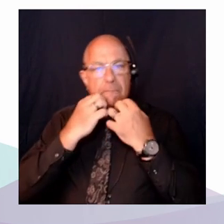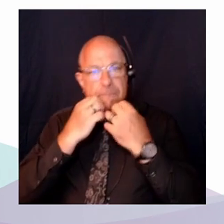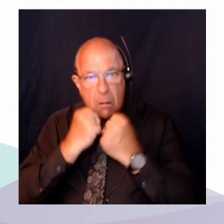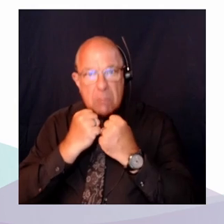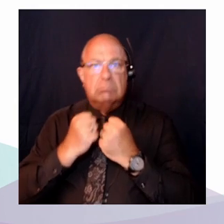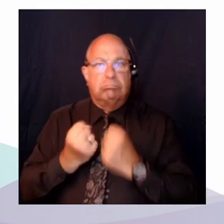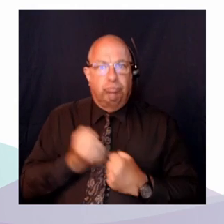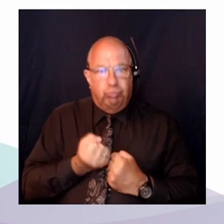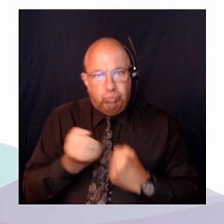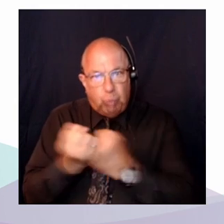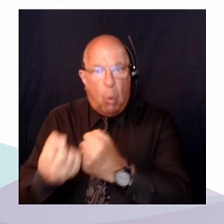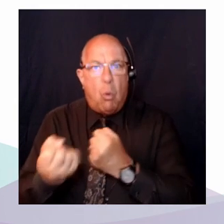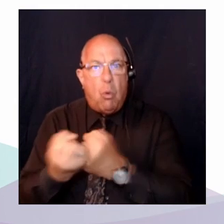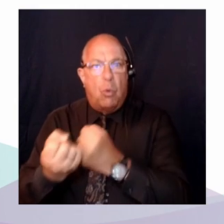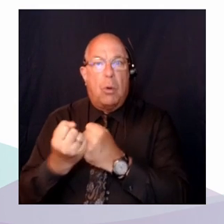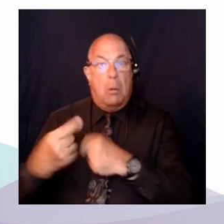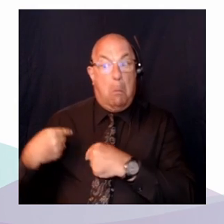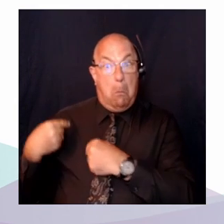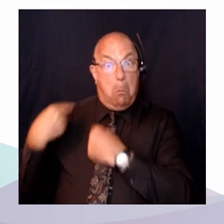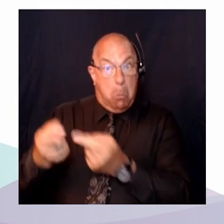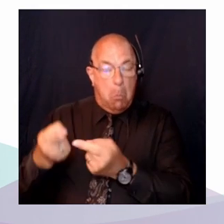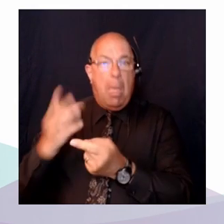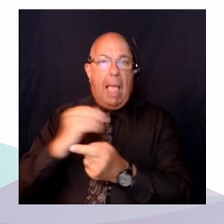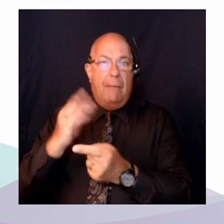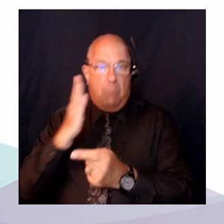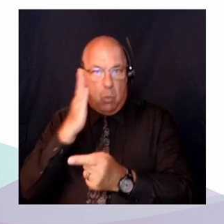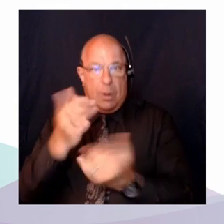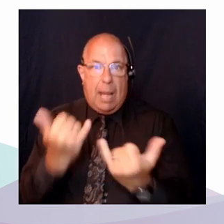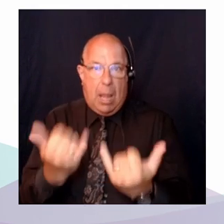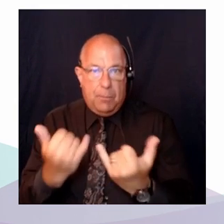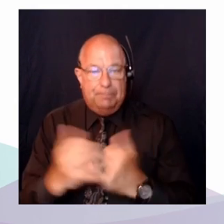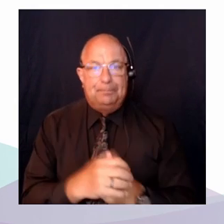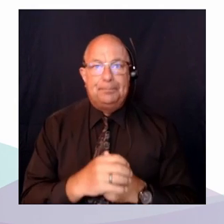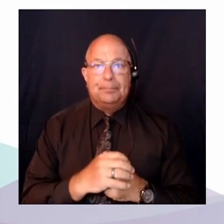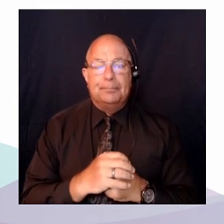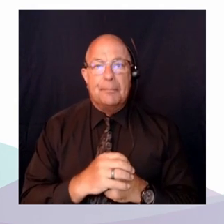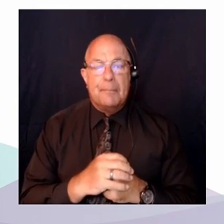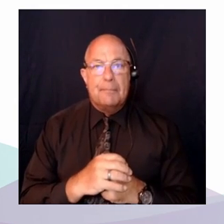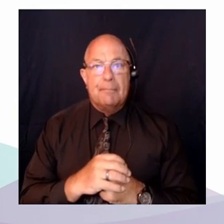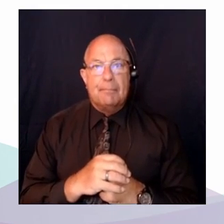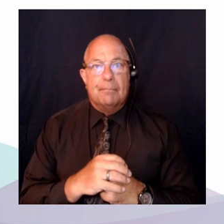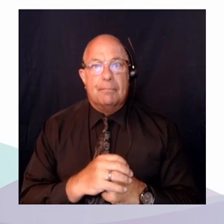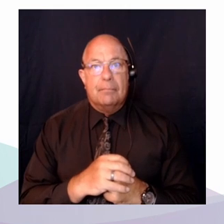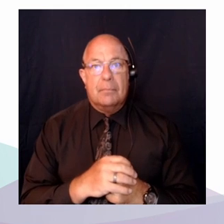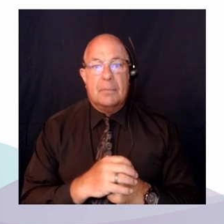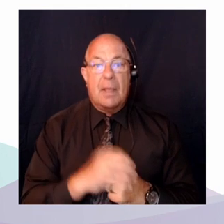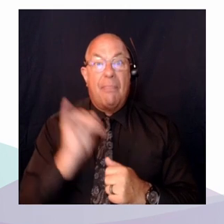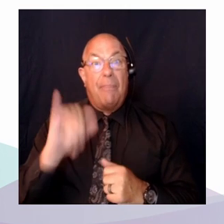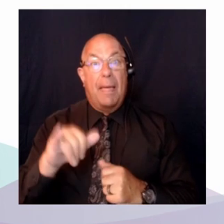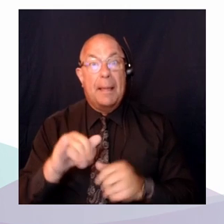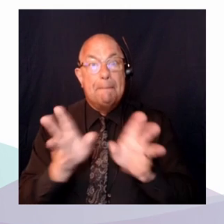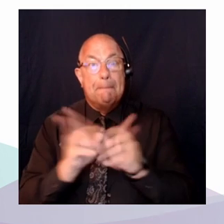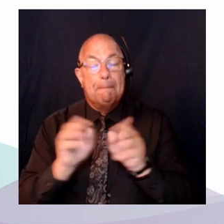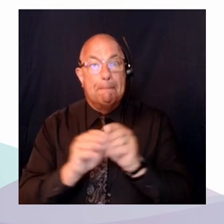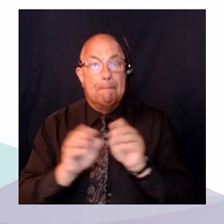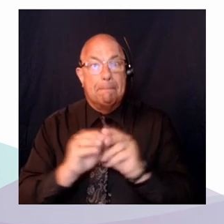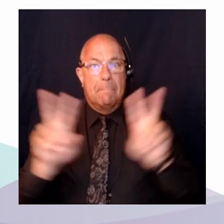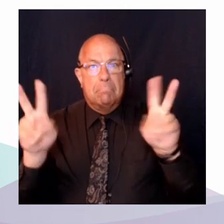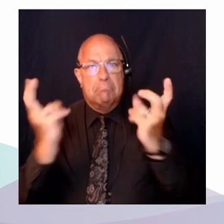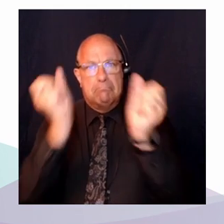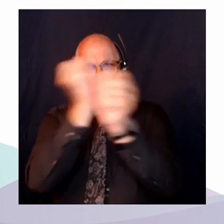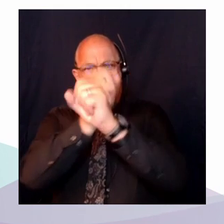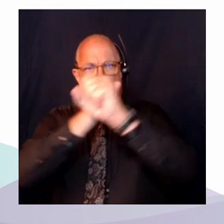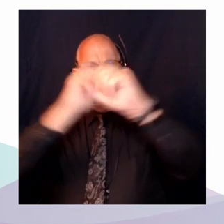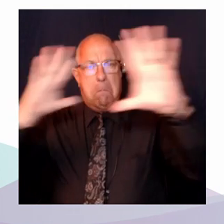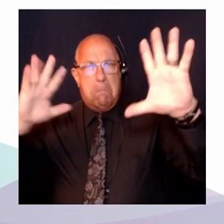La série de causes Rivoire Grand, qui se tient tout au long du congrès, réunit d'éminents spécialistes et